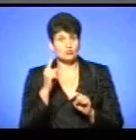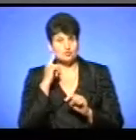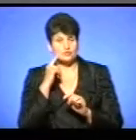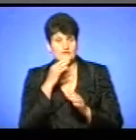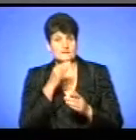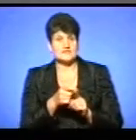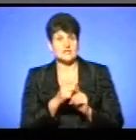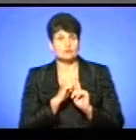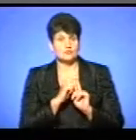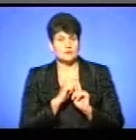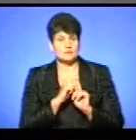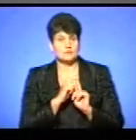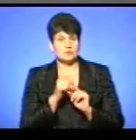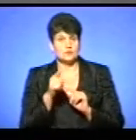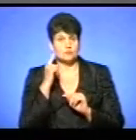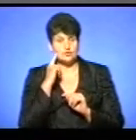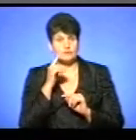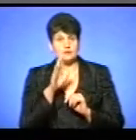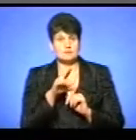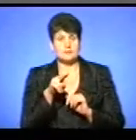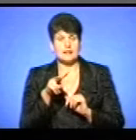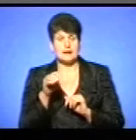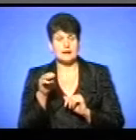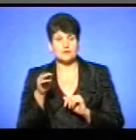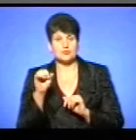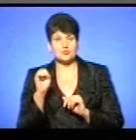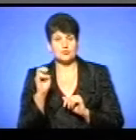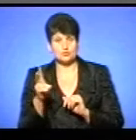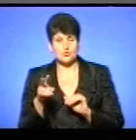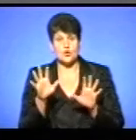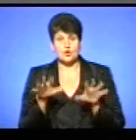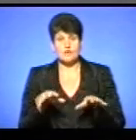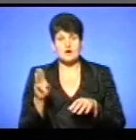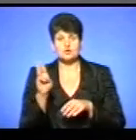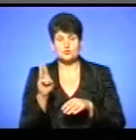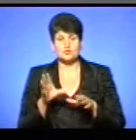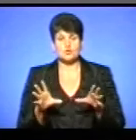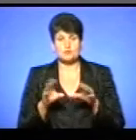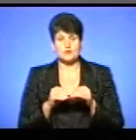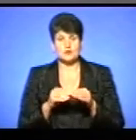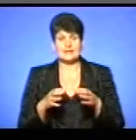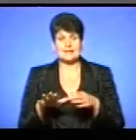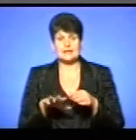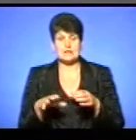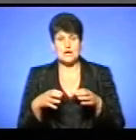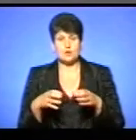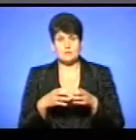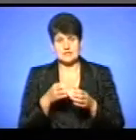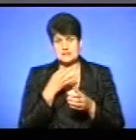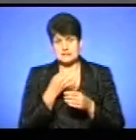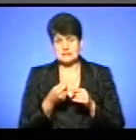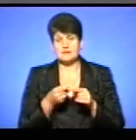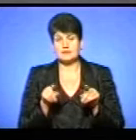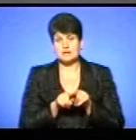відповідь? Давайте ми перше почуємо Володимира Плацюка, голова Шумської об'єднаної територіальної громади, який озвучив також